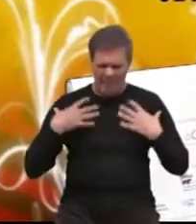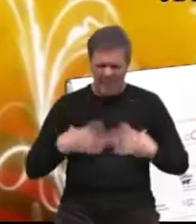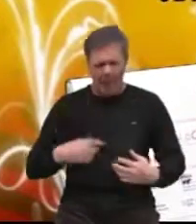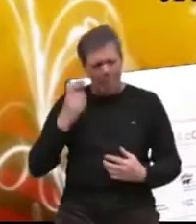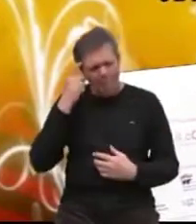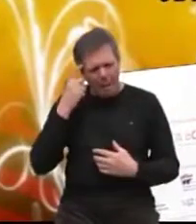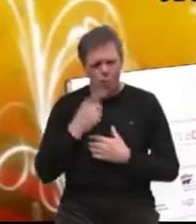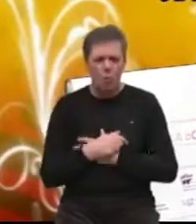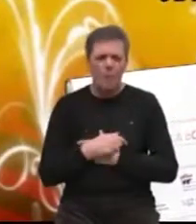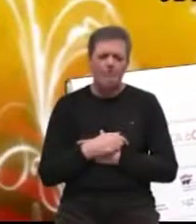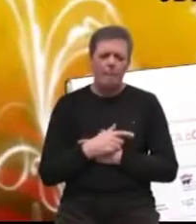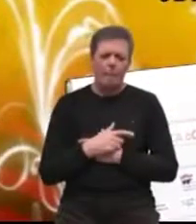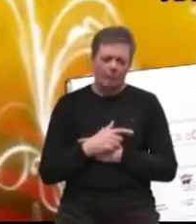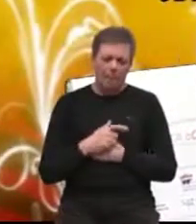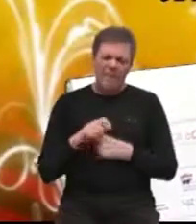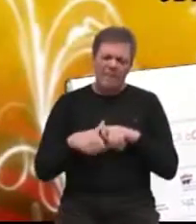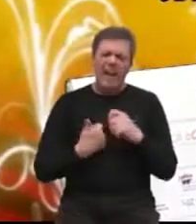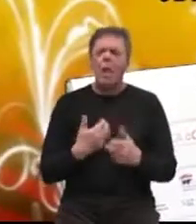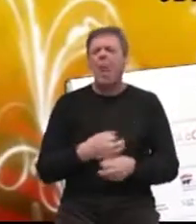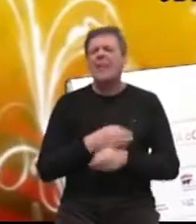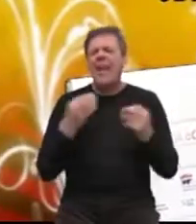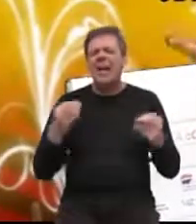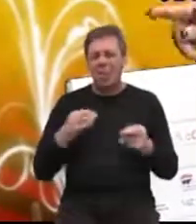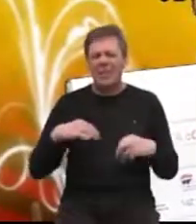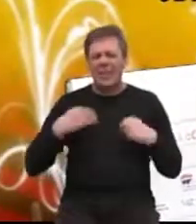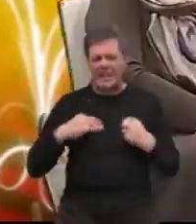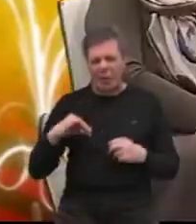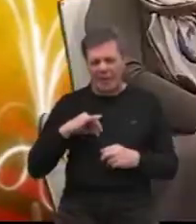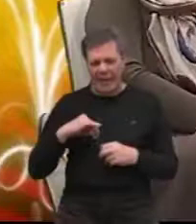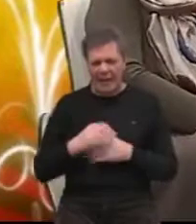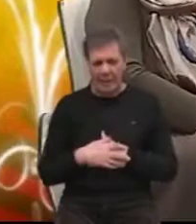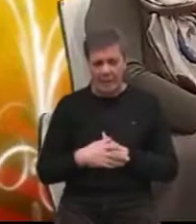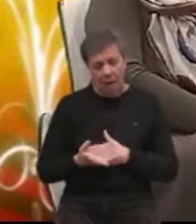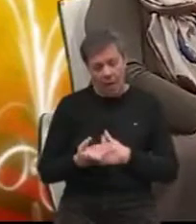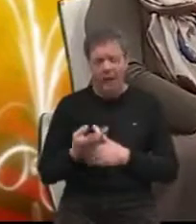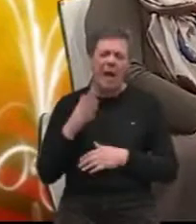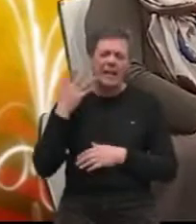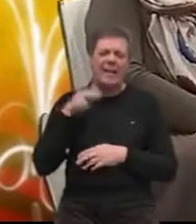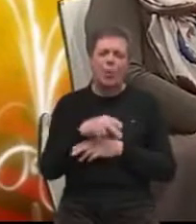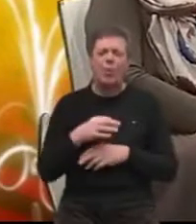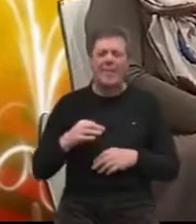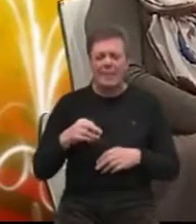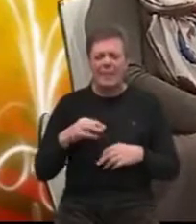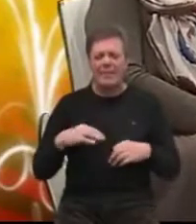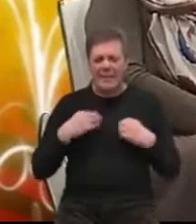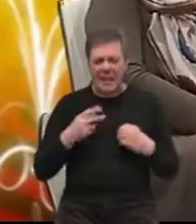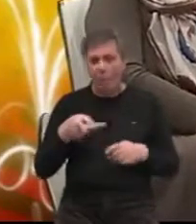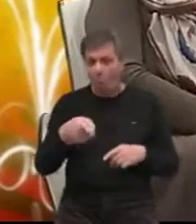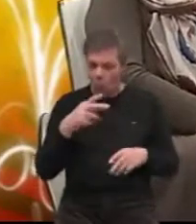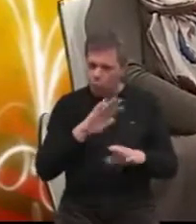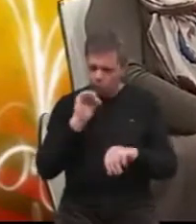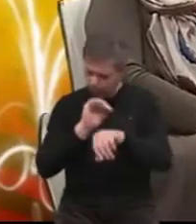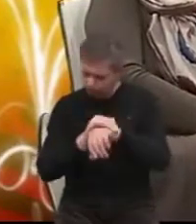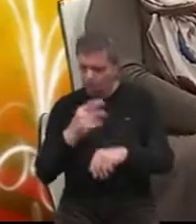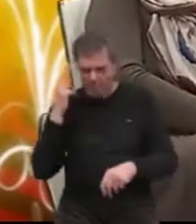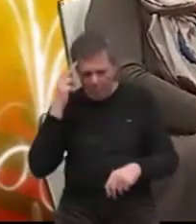sa pameću neke stvari od javnog zdravstvog interesa. što se tiče gradskog ureda za zdravstvo, oni su prepoznali